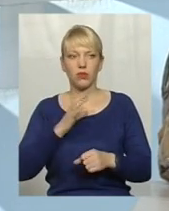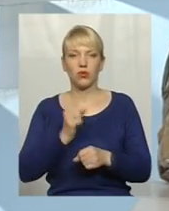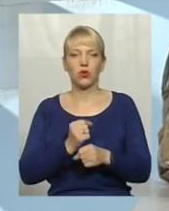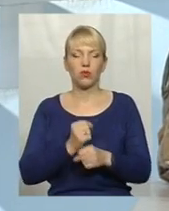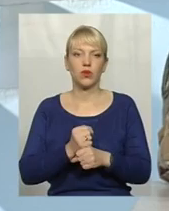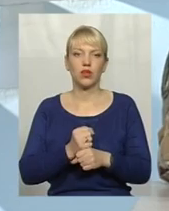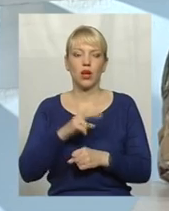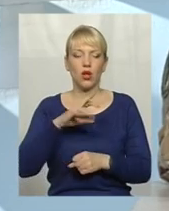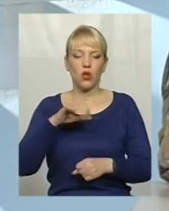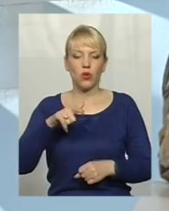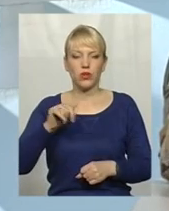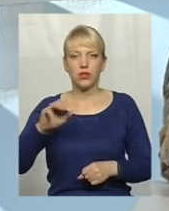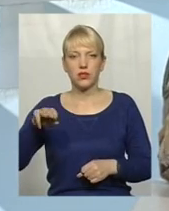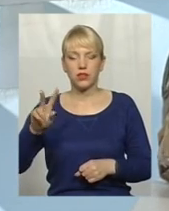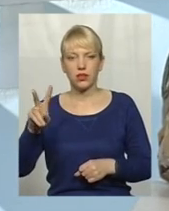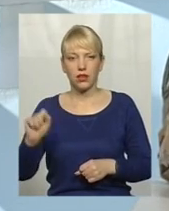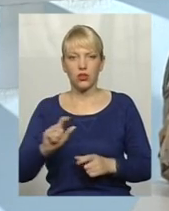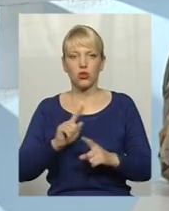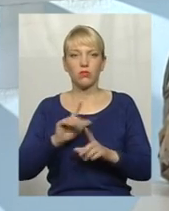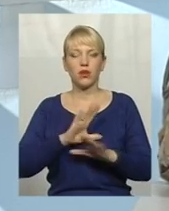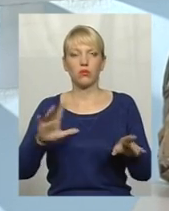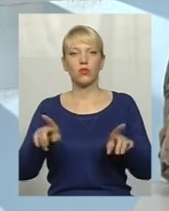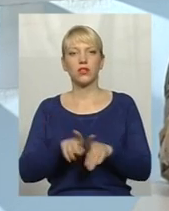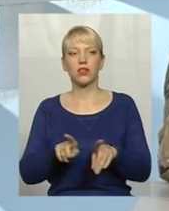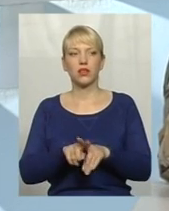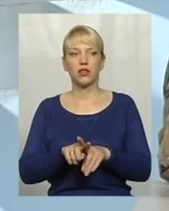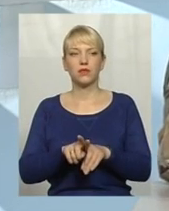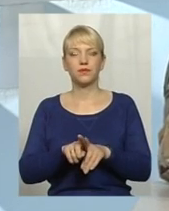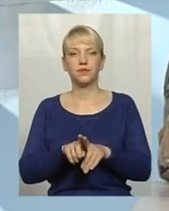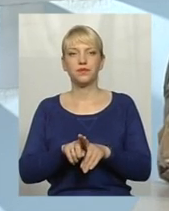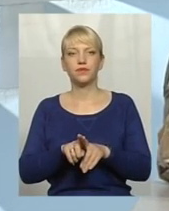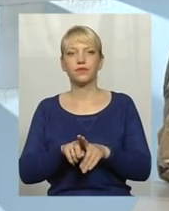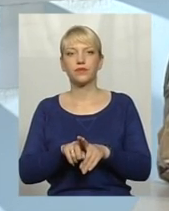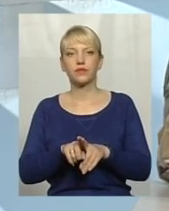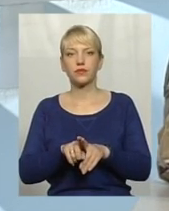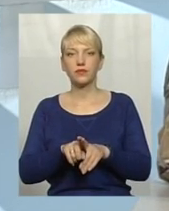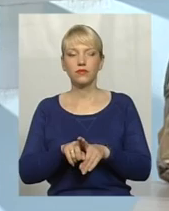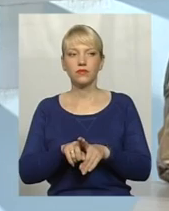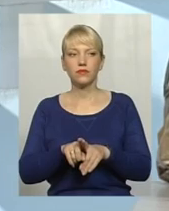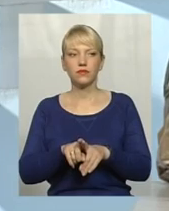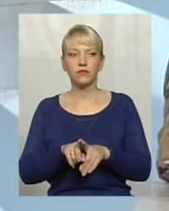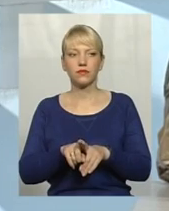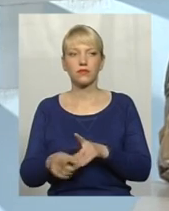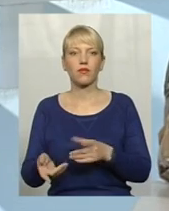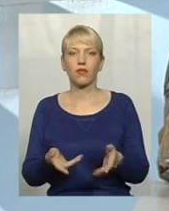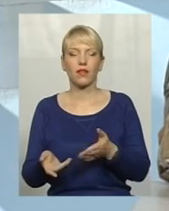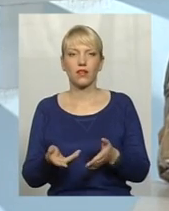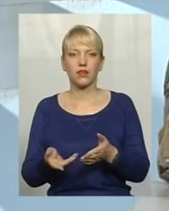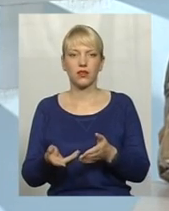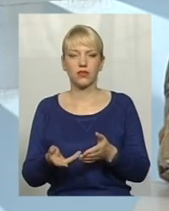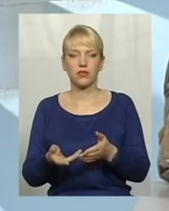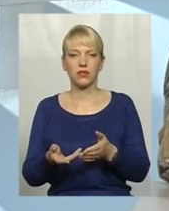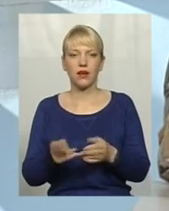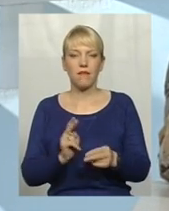бути логістика, щоб не було оцих, знаєте, тих, якісь підножок, коли